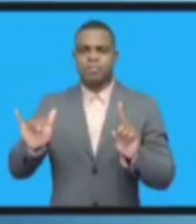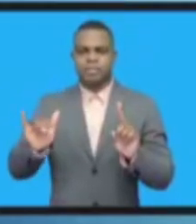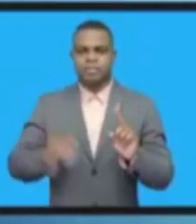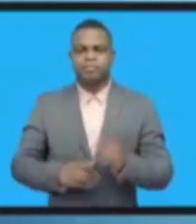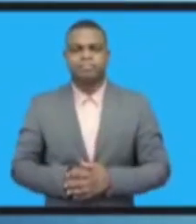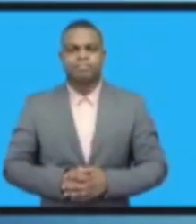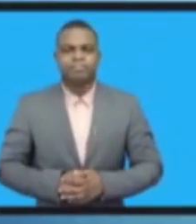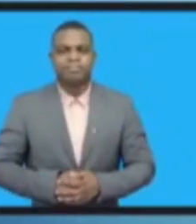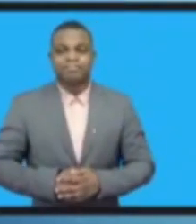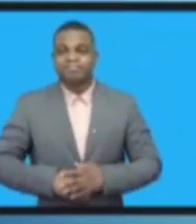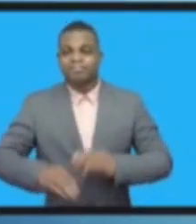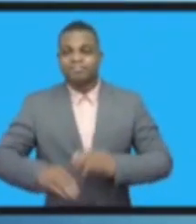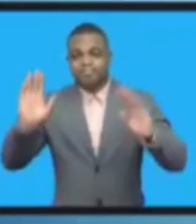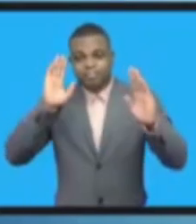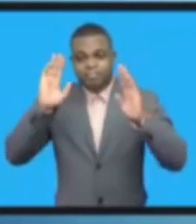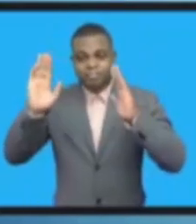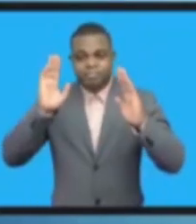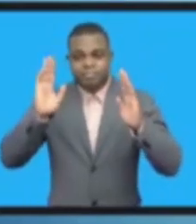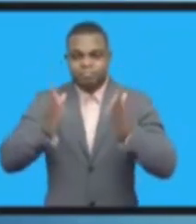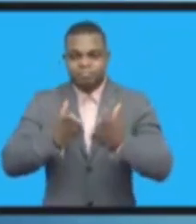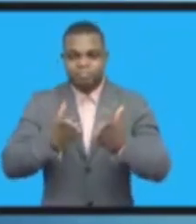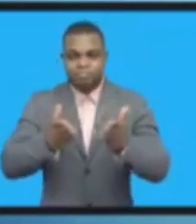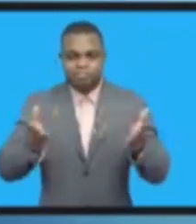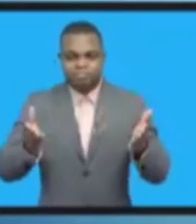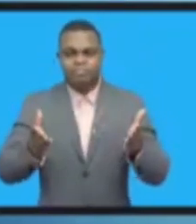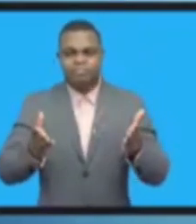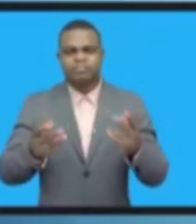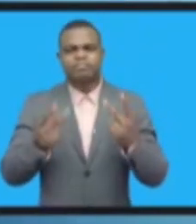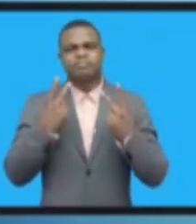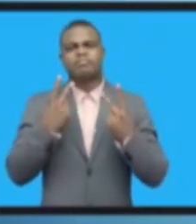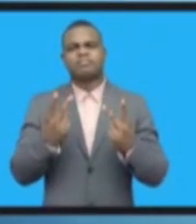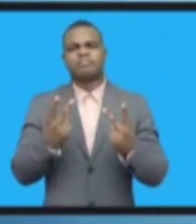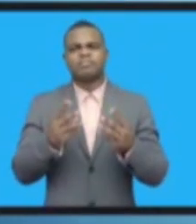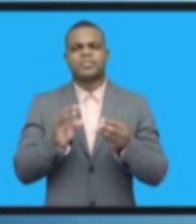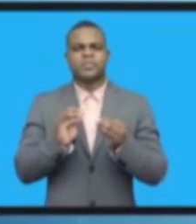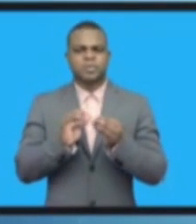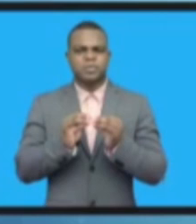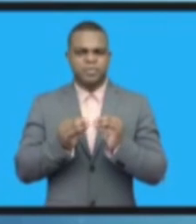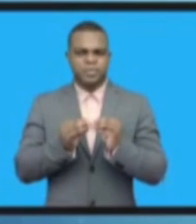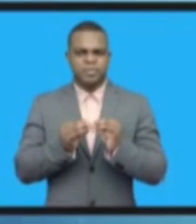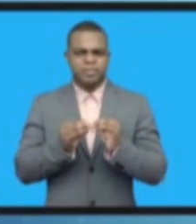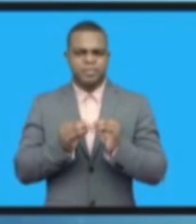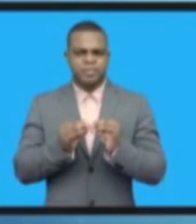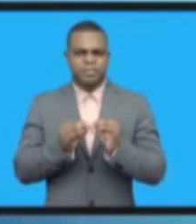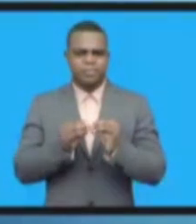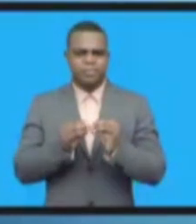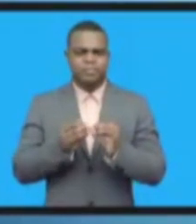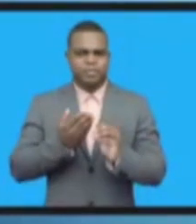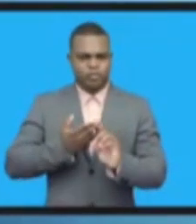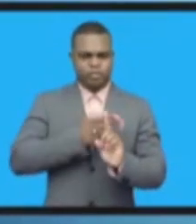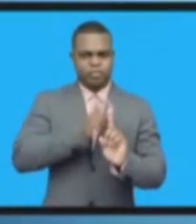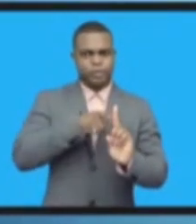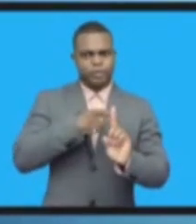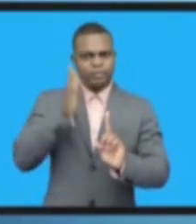Знаете, всегда сложно быть последним почетным выступающим.